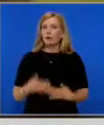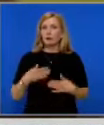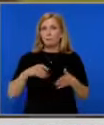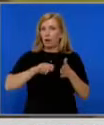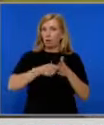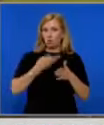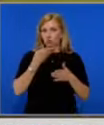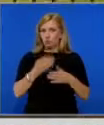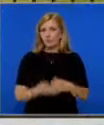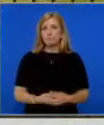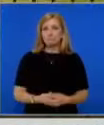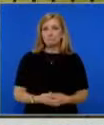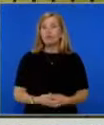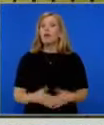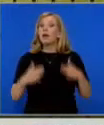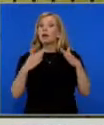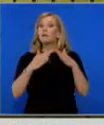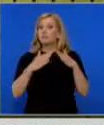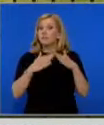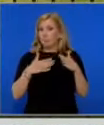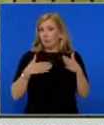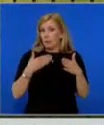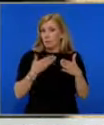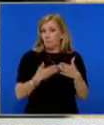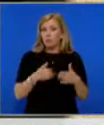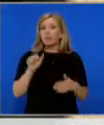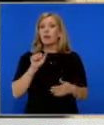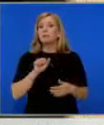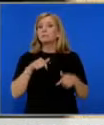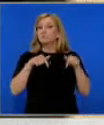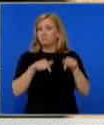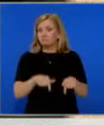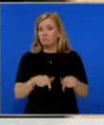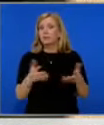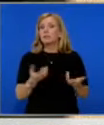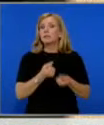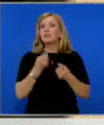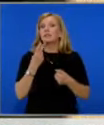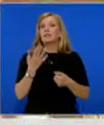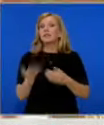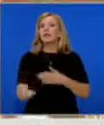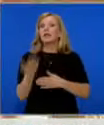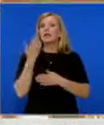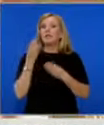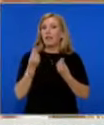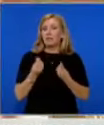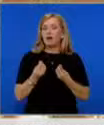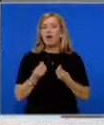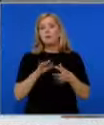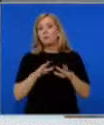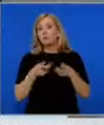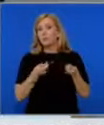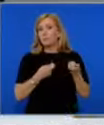В друг имот на Апостолов са намерени още 25 хиляди лева. Разследващите твърдят, че парите били предвидени за изборна